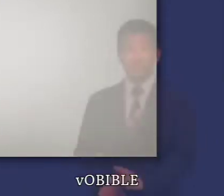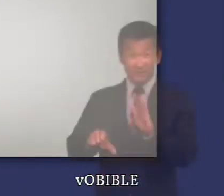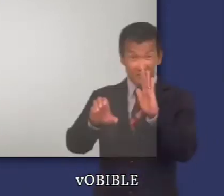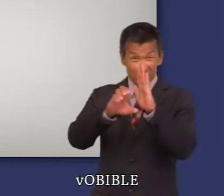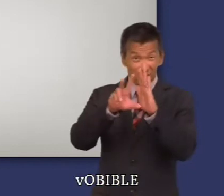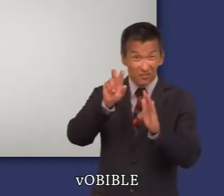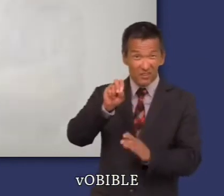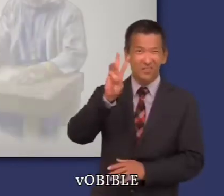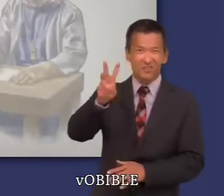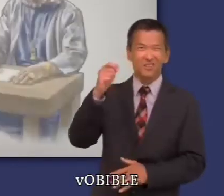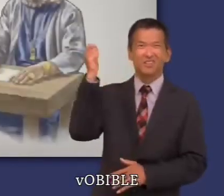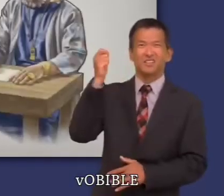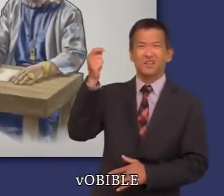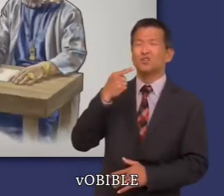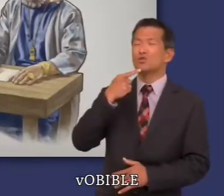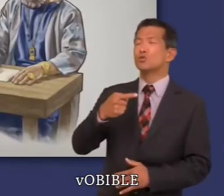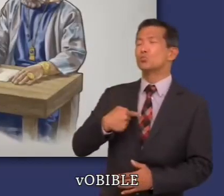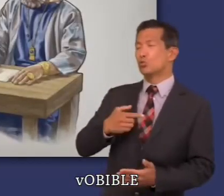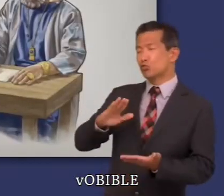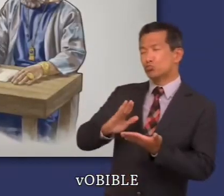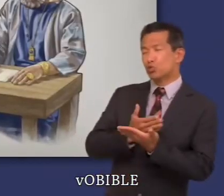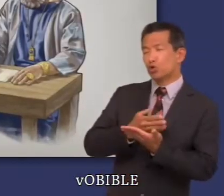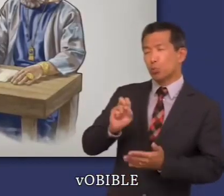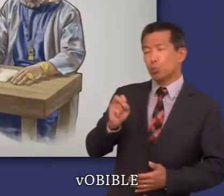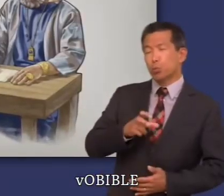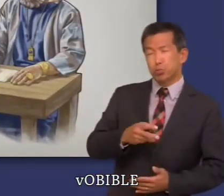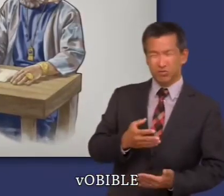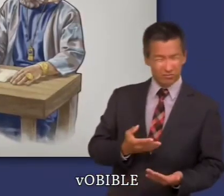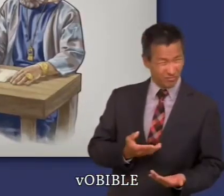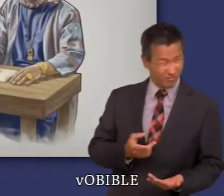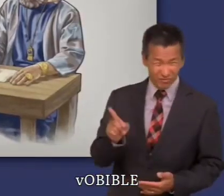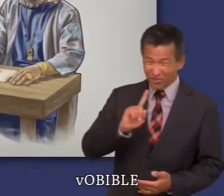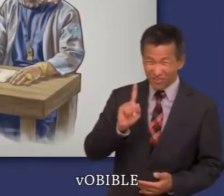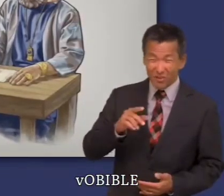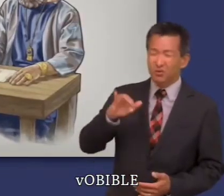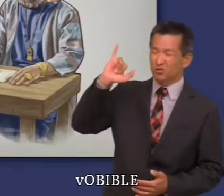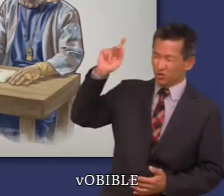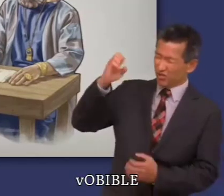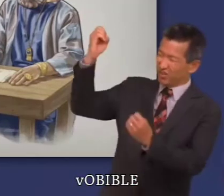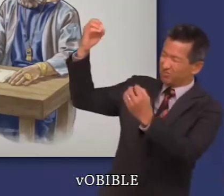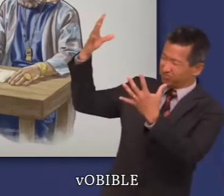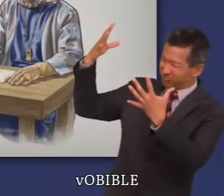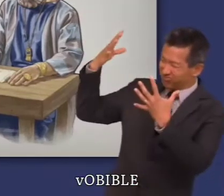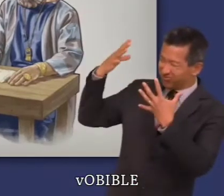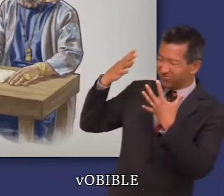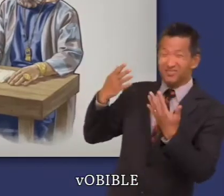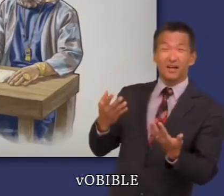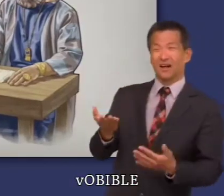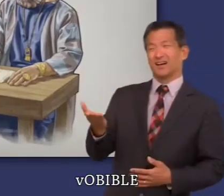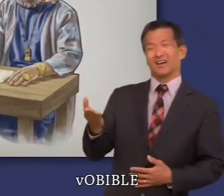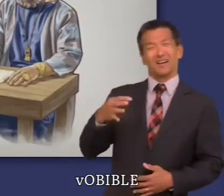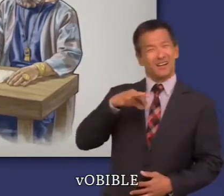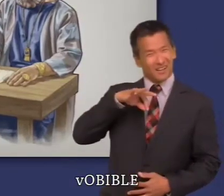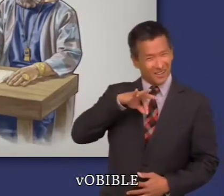Dans le chapitre 23, David reconnaît humblement « L'esprit de Jéhovah a parlé par mon intermédiaire. Ses